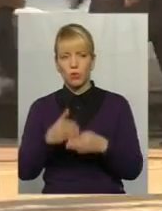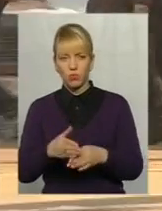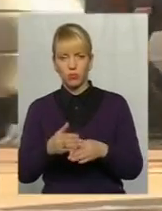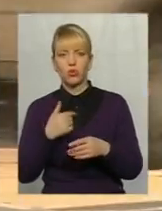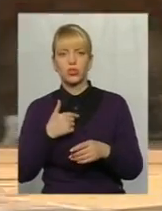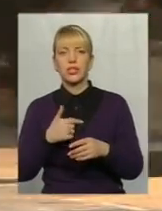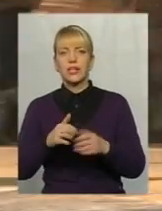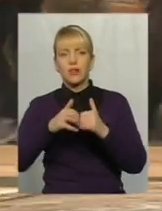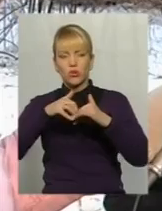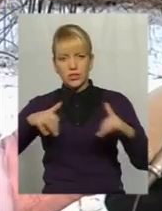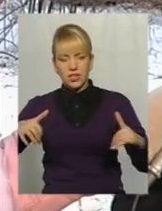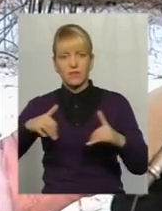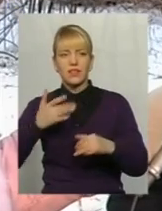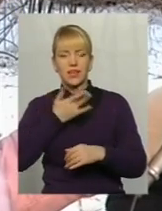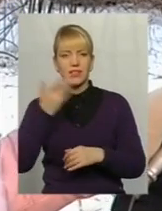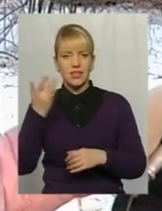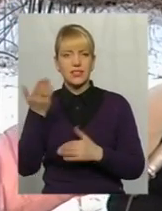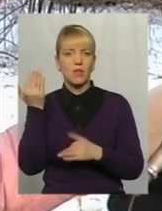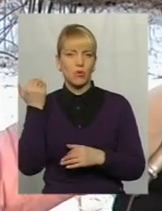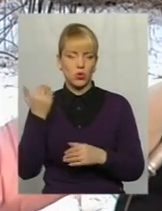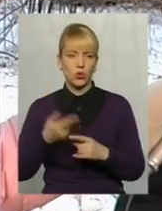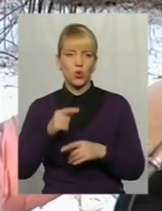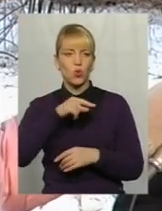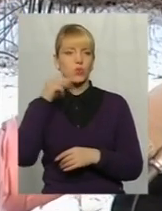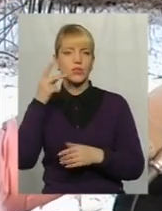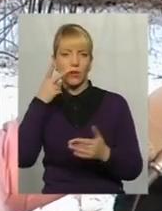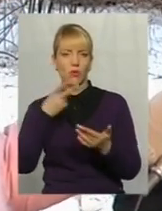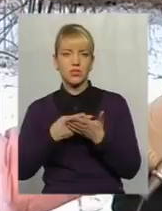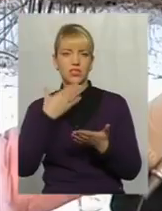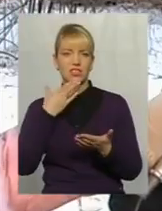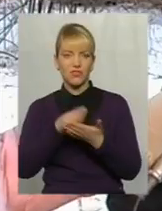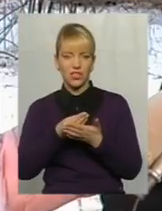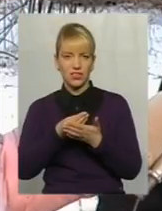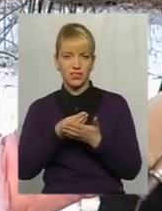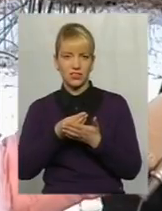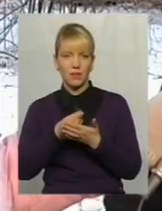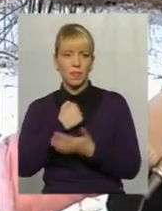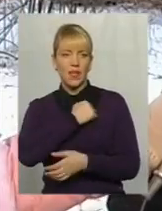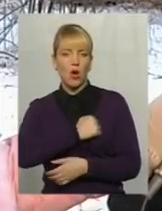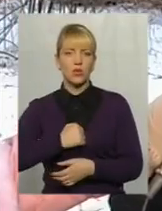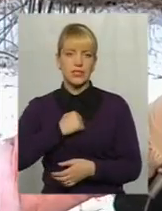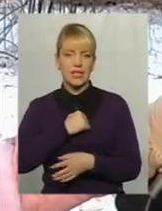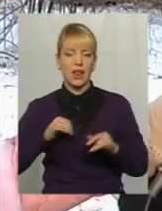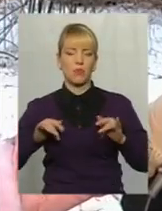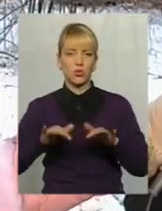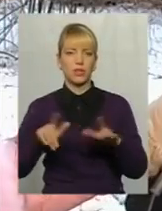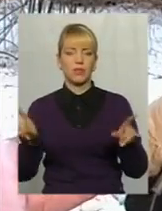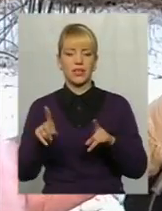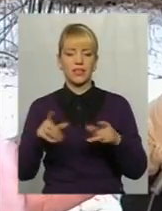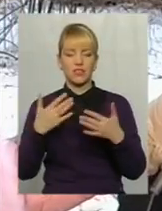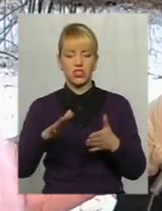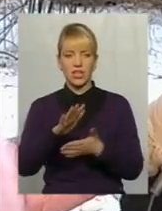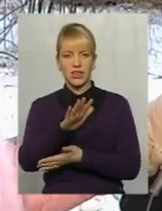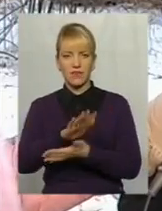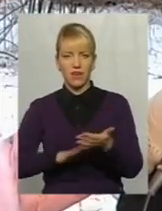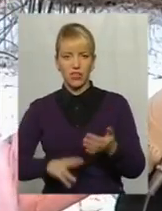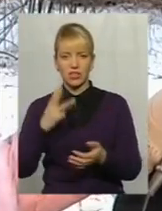від радянського минулого. Росія показала свій оскал подіями, які вже тривають третій рік